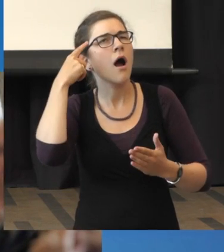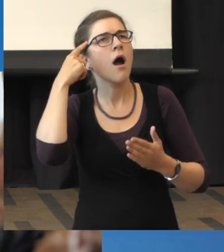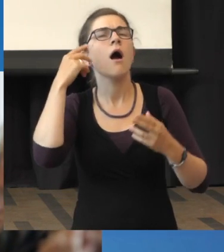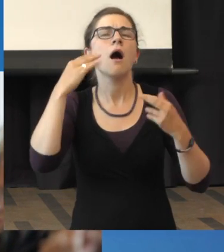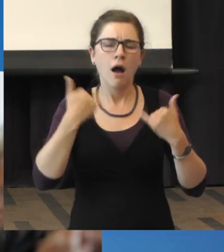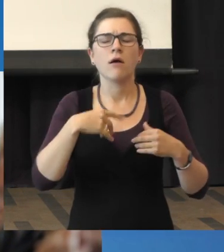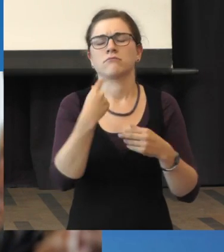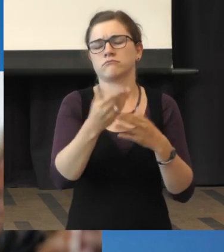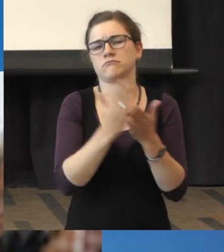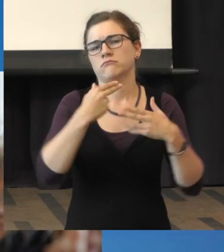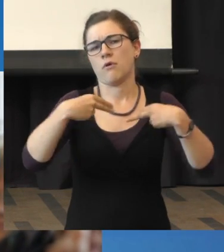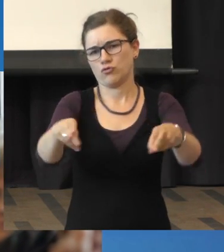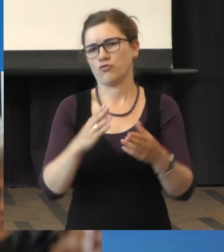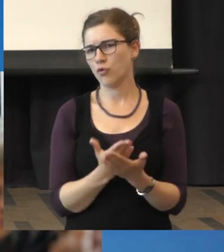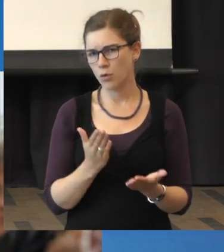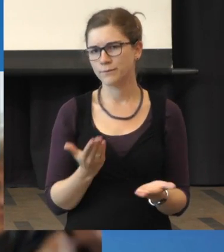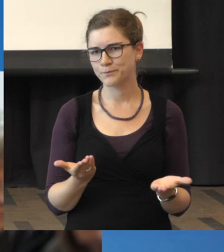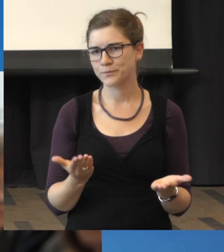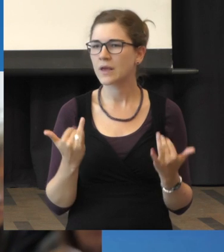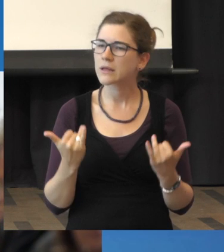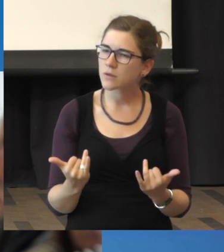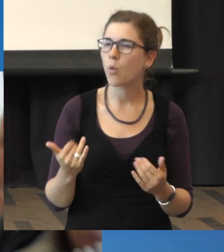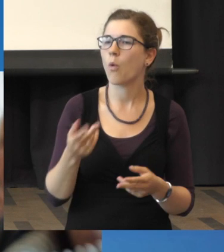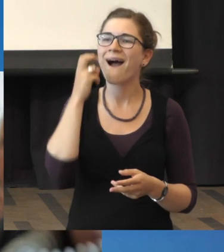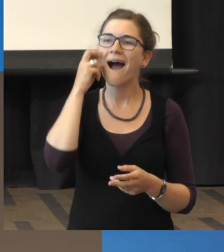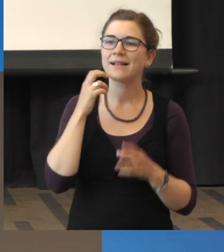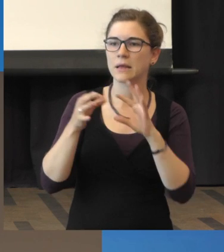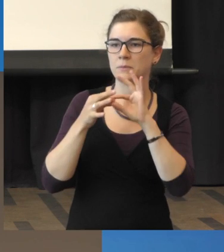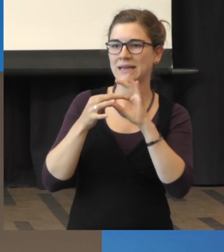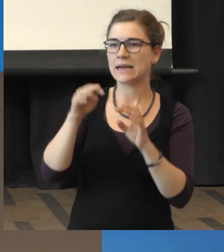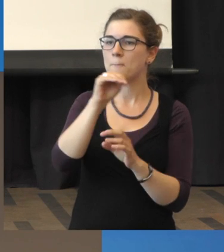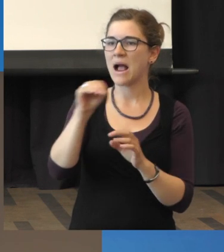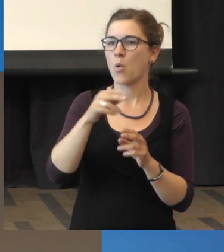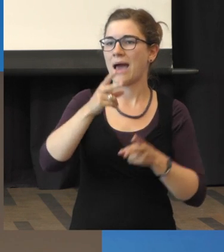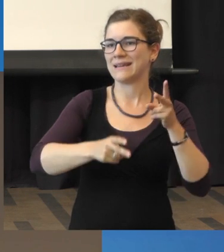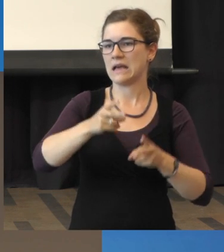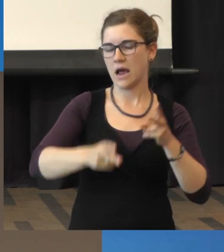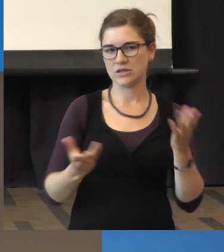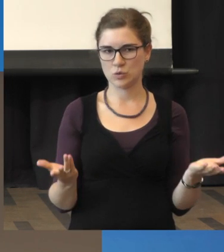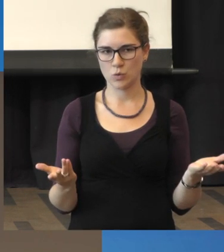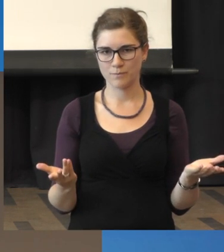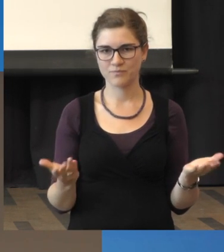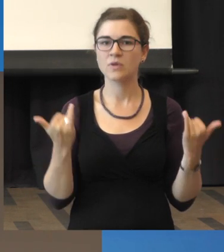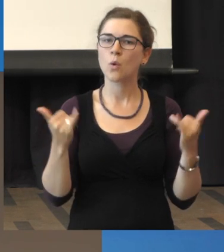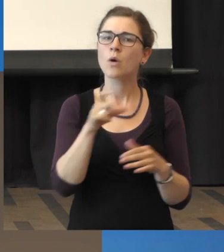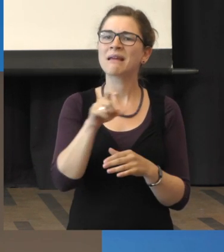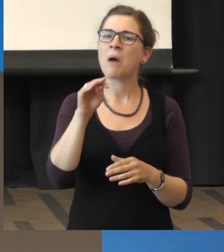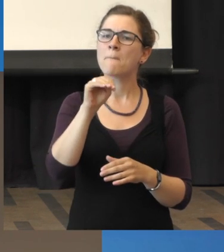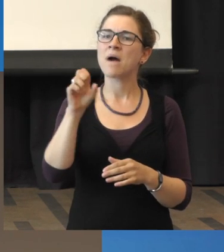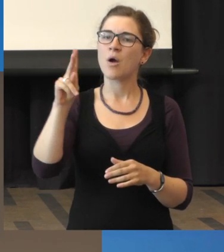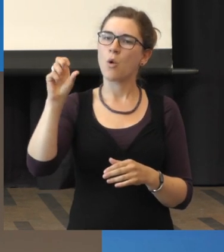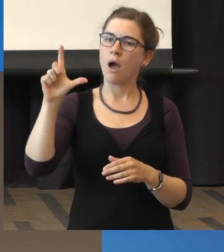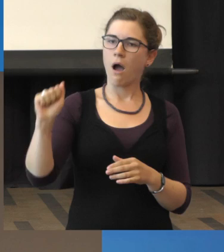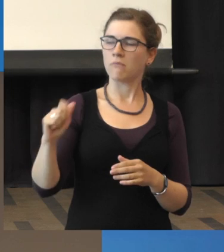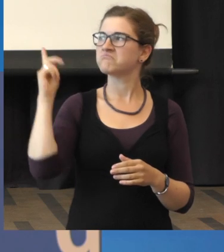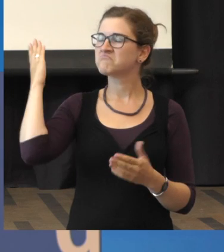sind. Also, wir reden über altersbedingte Makuladegeneration, wurde schon besprochen über die Makula. Die Makula